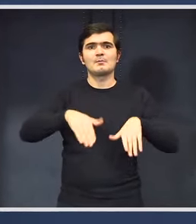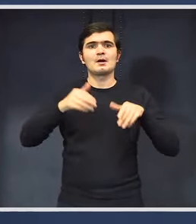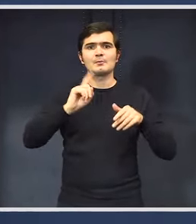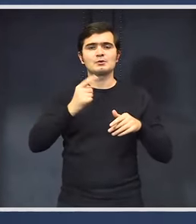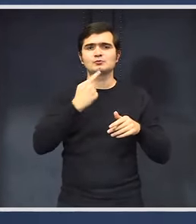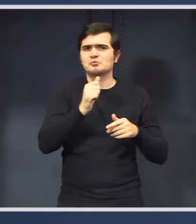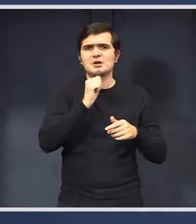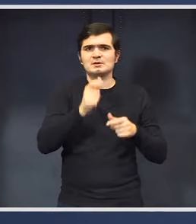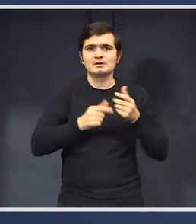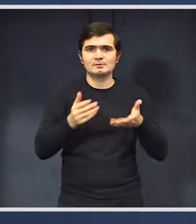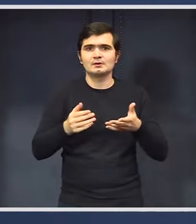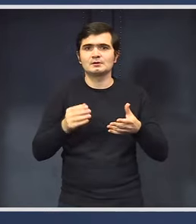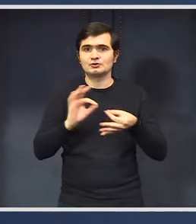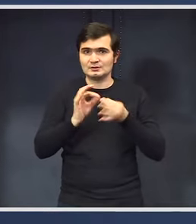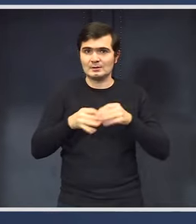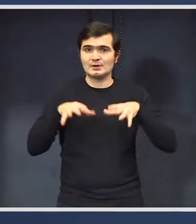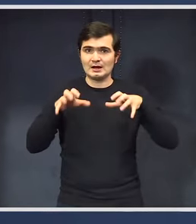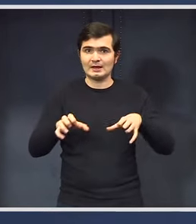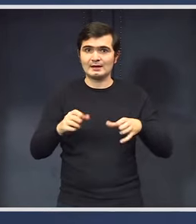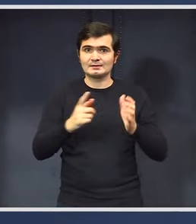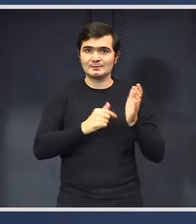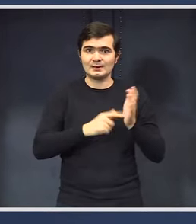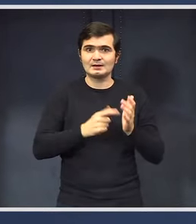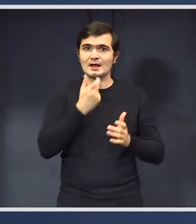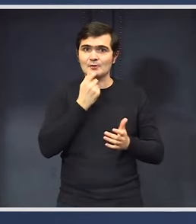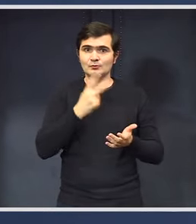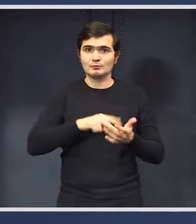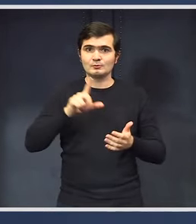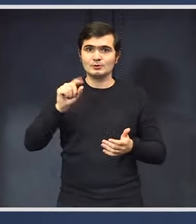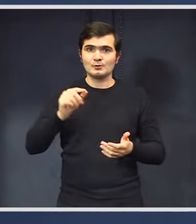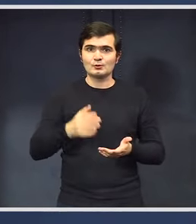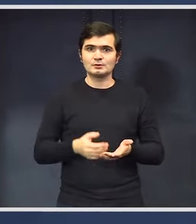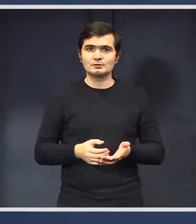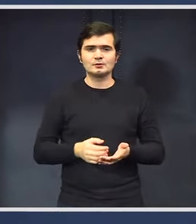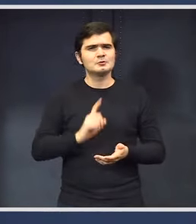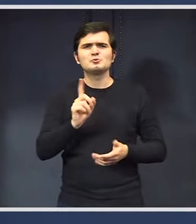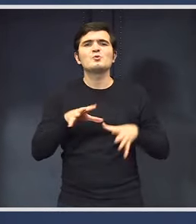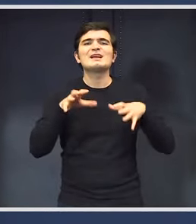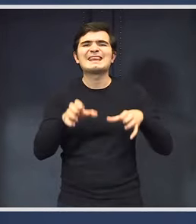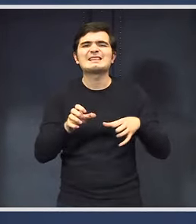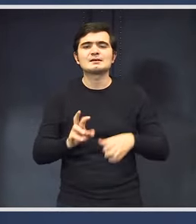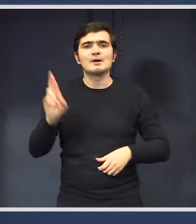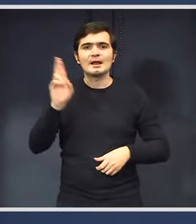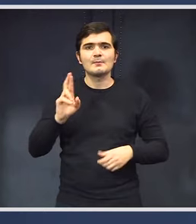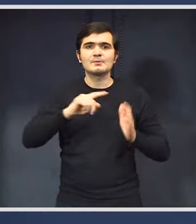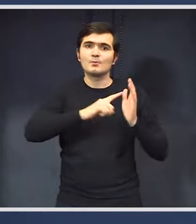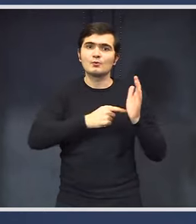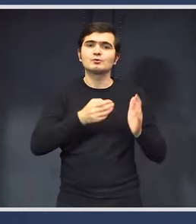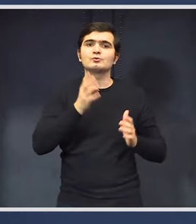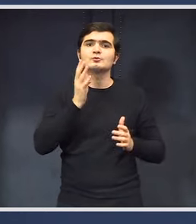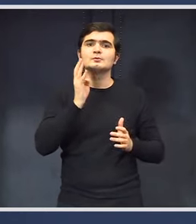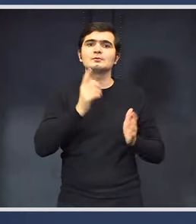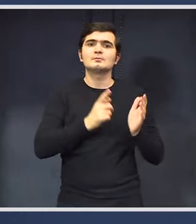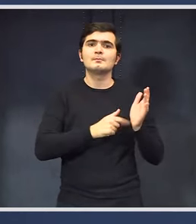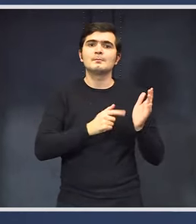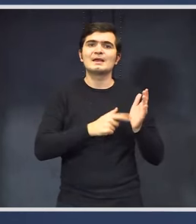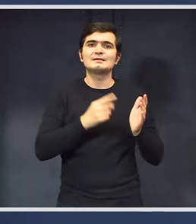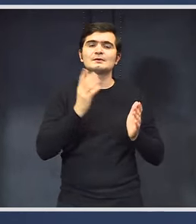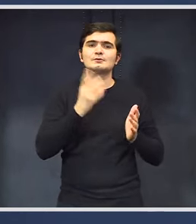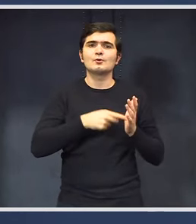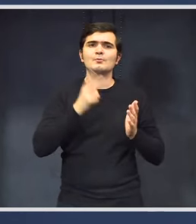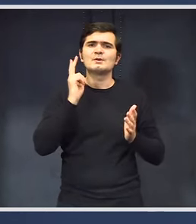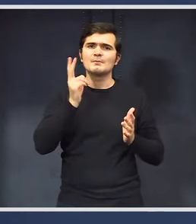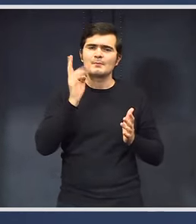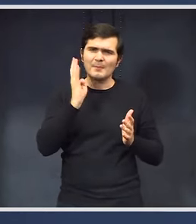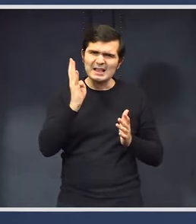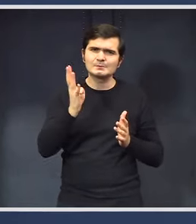pensie. De ce înghețați pensiile în 2021? Dar nu înghețăm. Repet, punctul de pensie în 2014 este 1.442 de